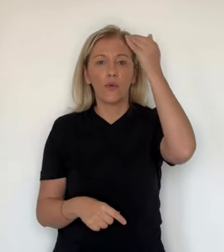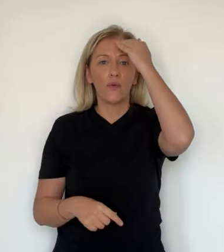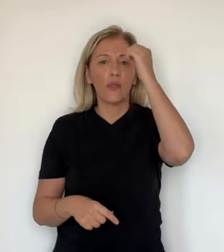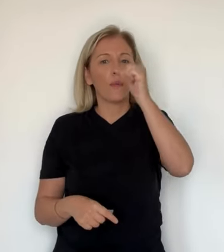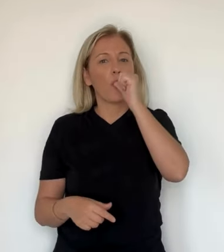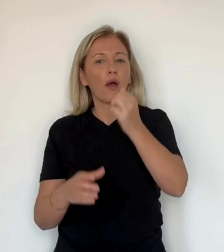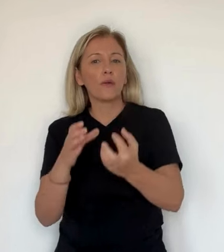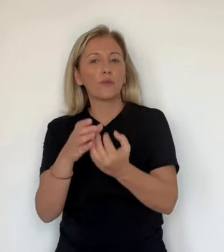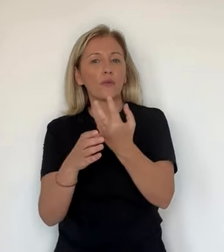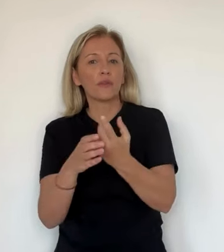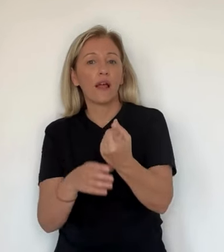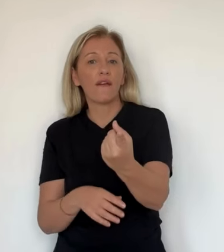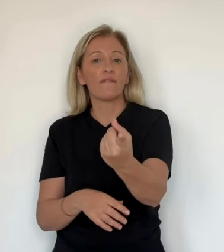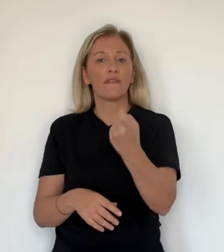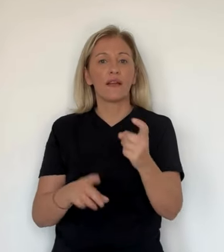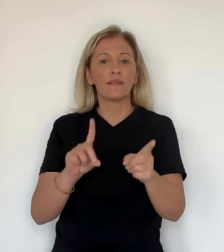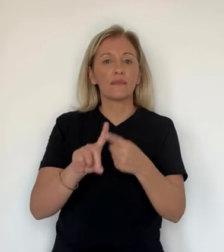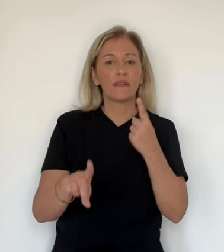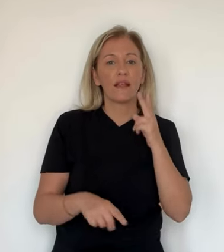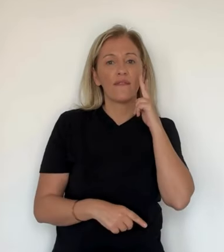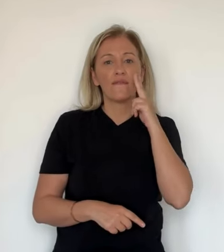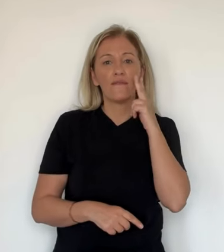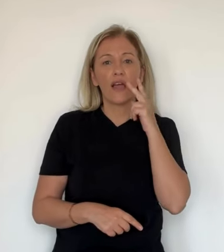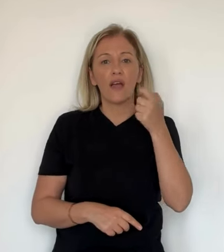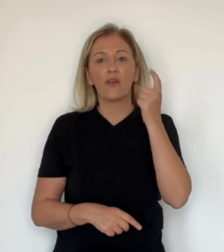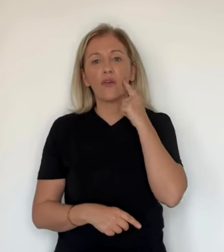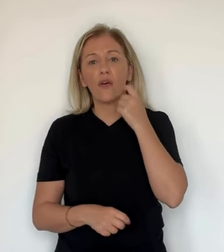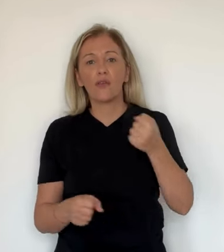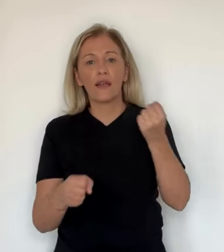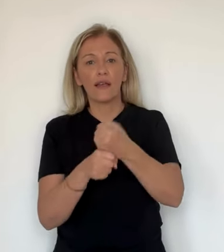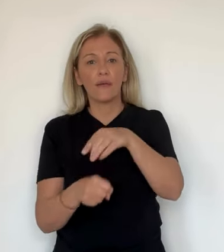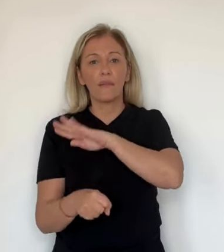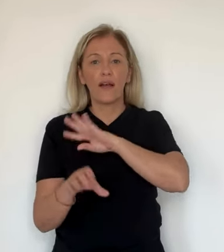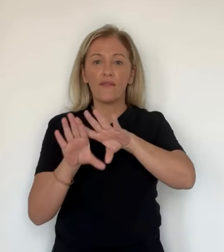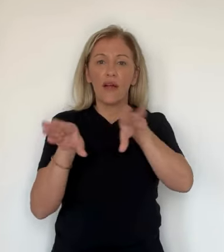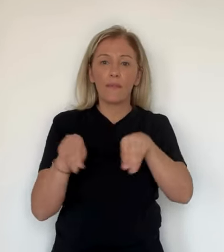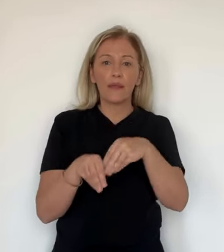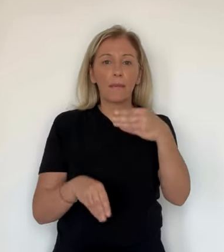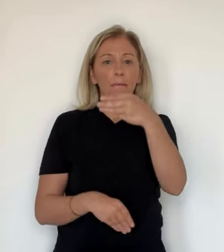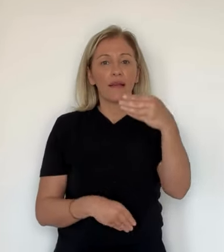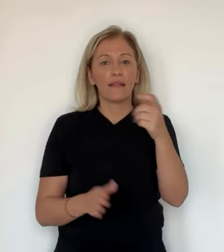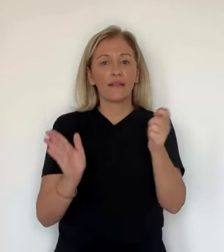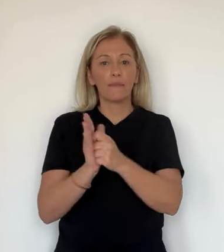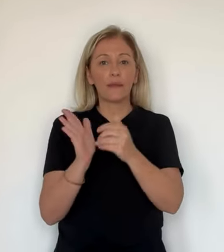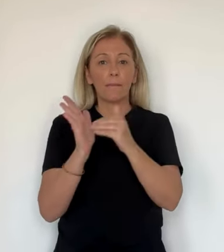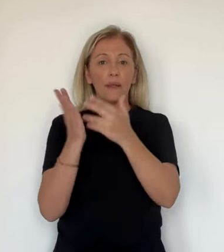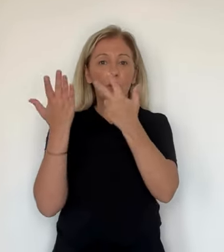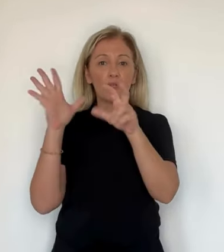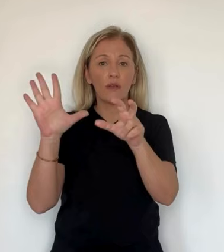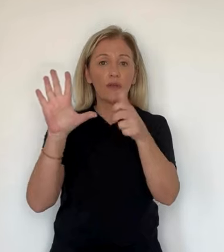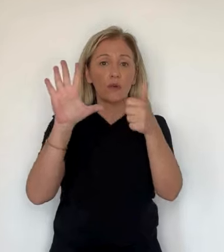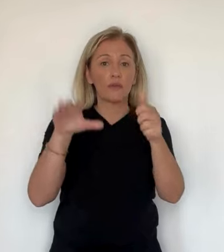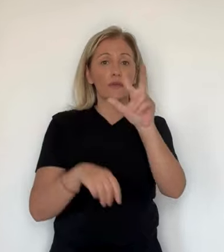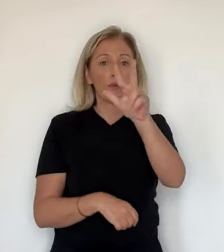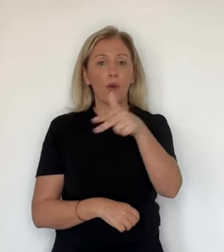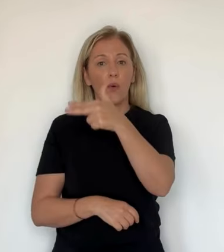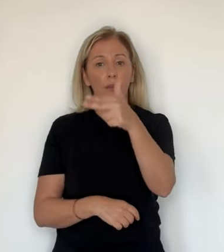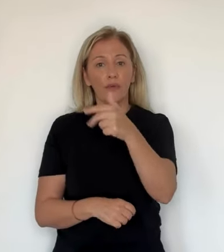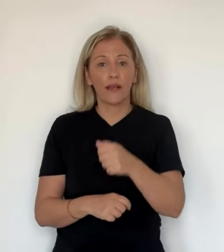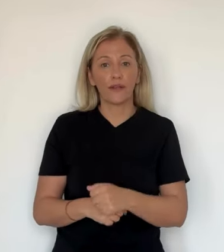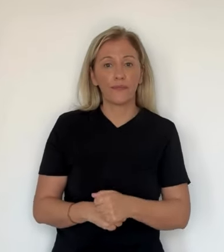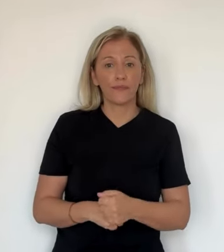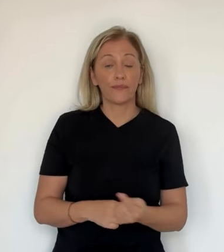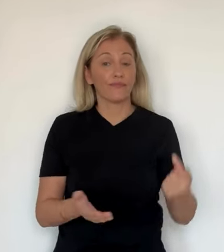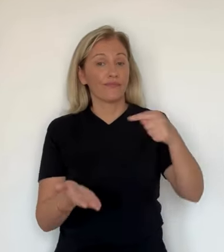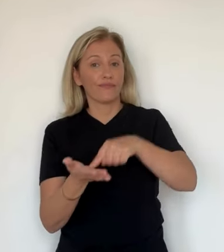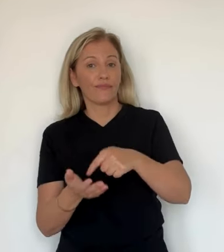reportage de Marie-Françoise Téphanie et Marion Fiamme. Le Coca-Marianne produit dans un petit atelier en Corse a-t-il gagné